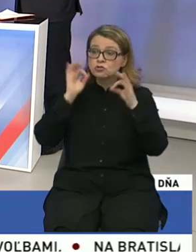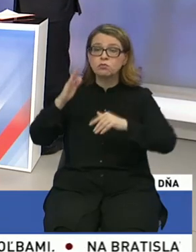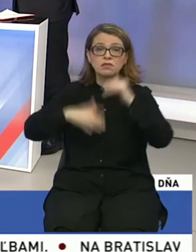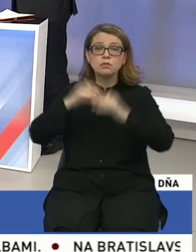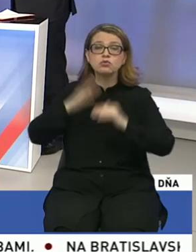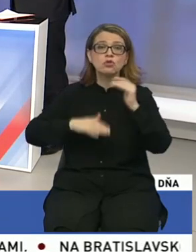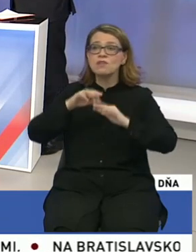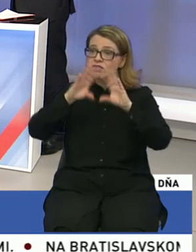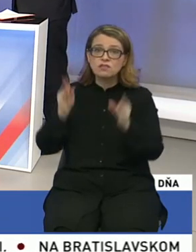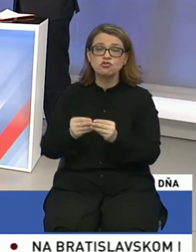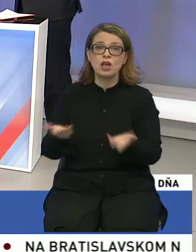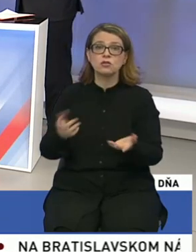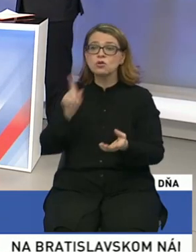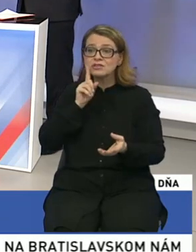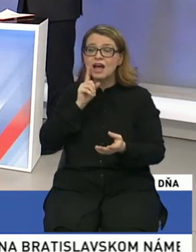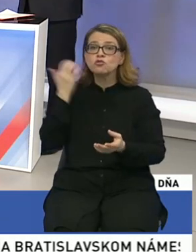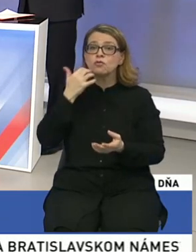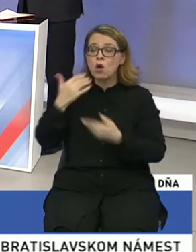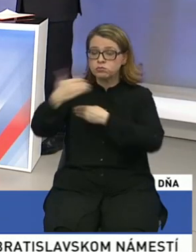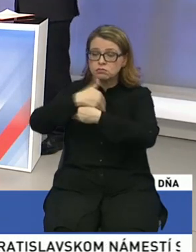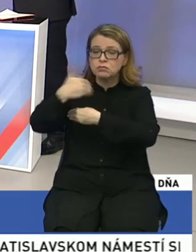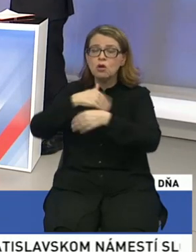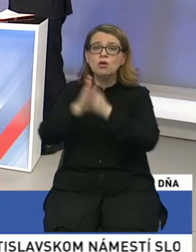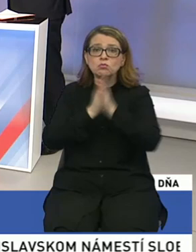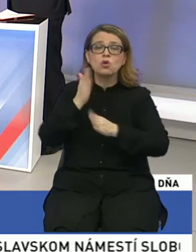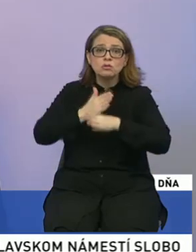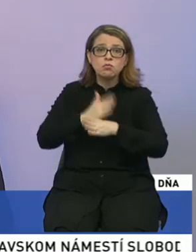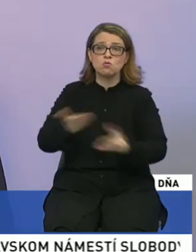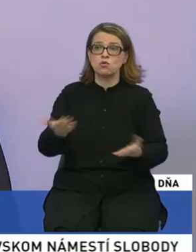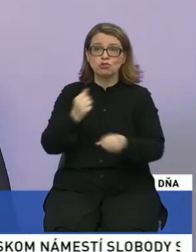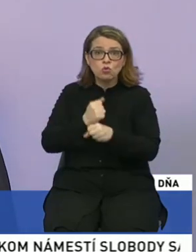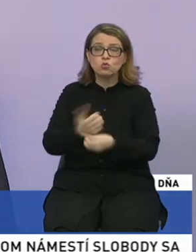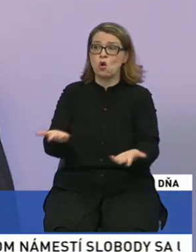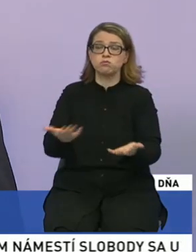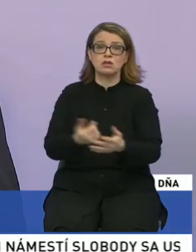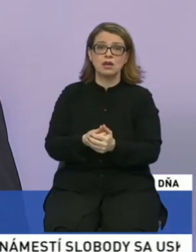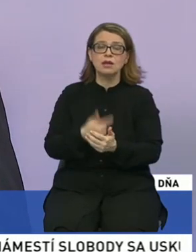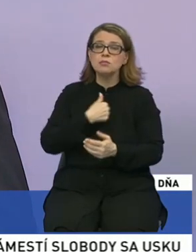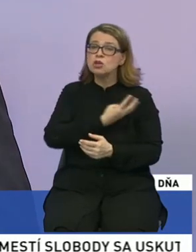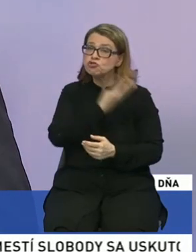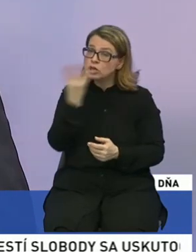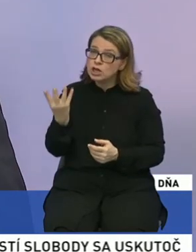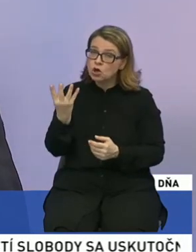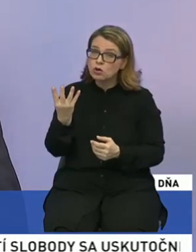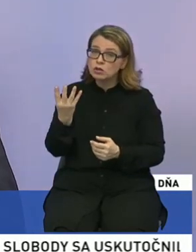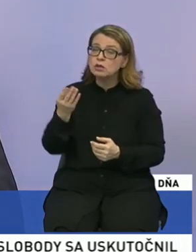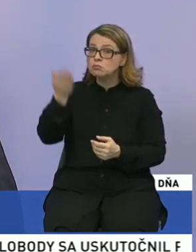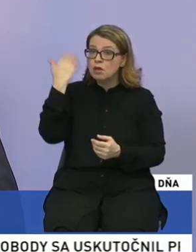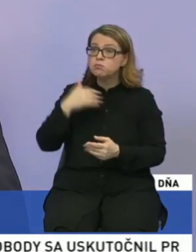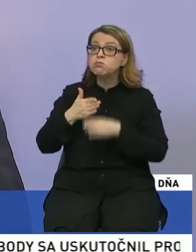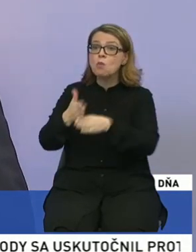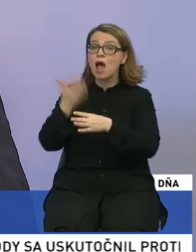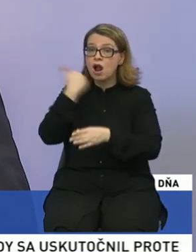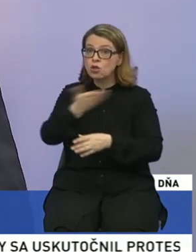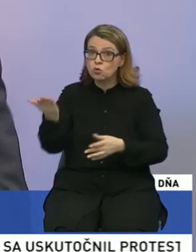starostovia, obci chodia za nami. Pomôžte nám, urobte. Čiže my sme celé 4 roky boli na strane ľudí.